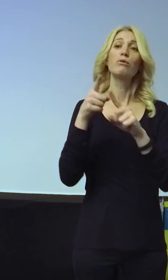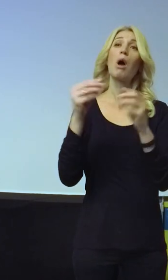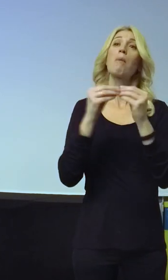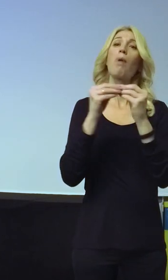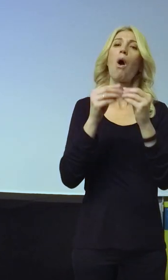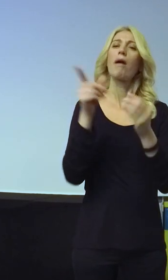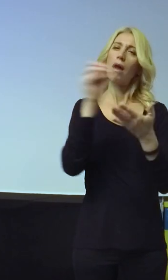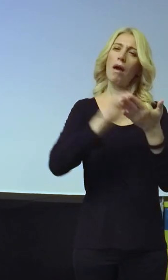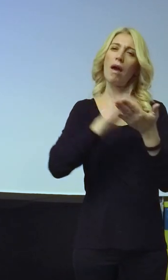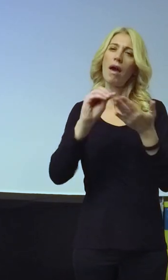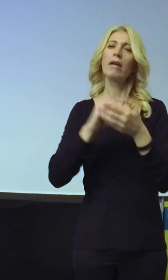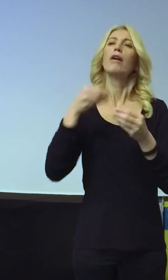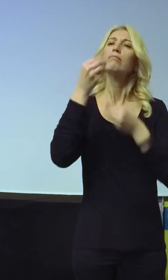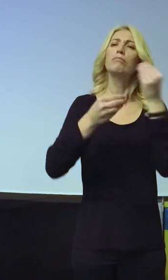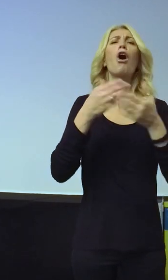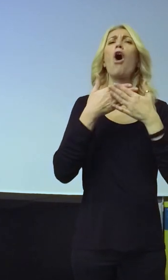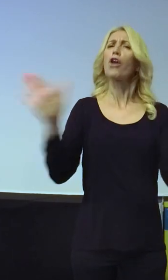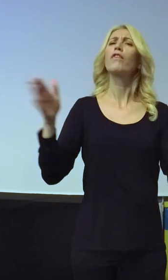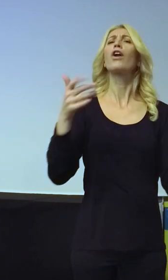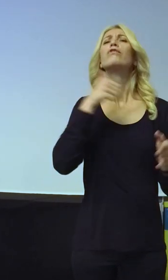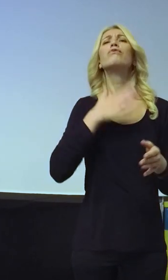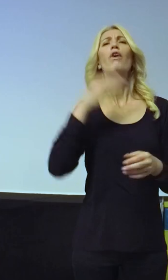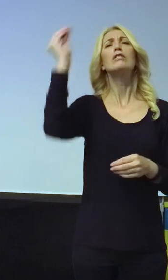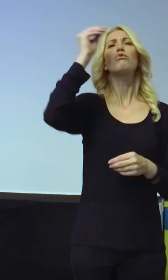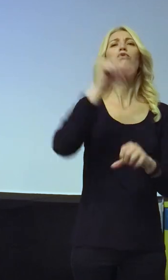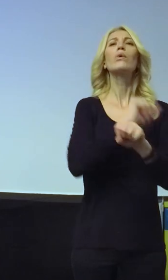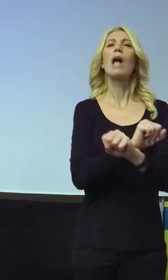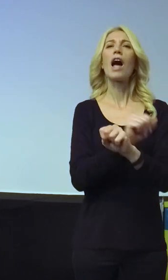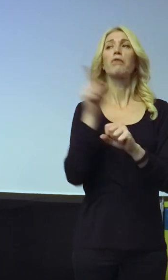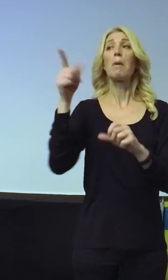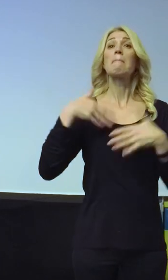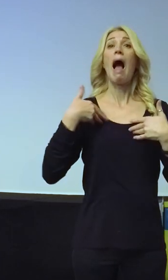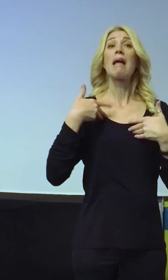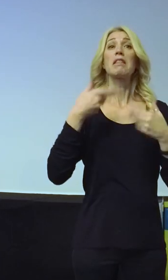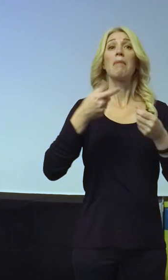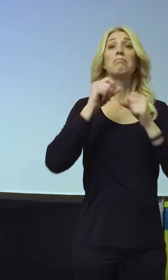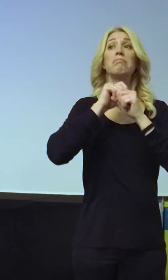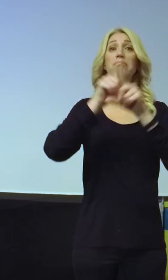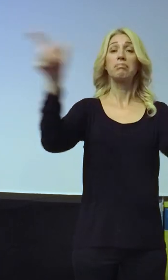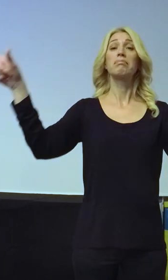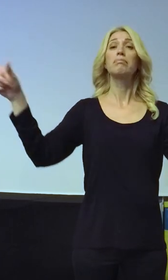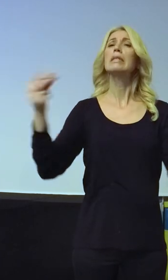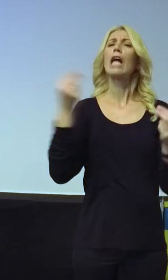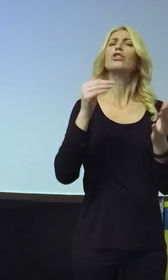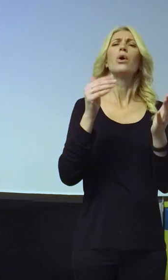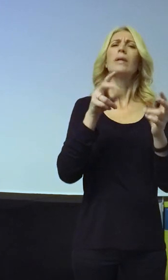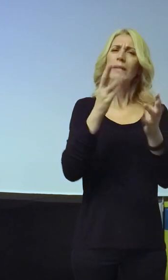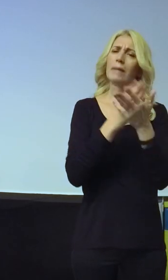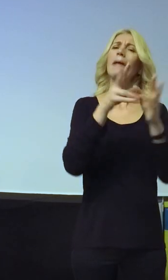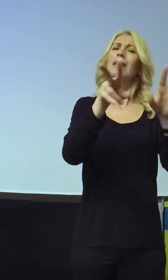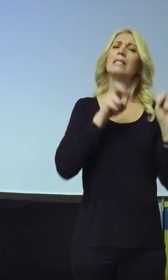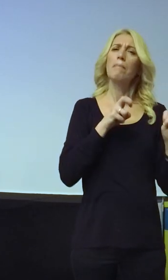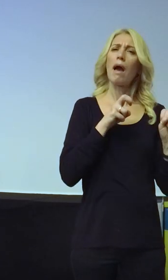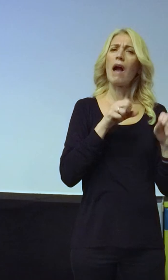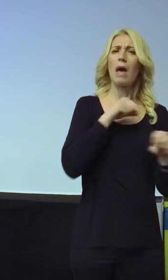otvoreno govori o ovoj temi i o svom iskustvu u zatvoru. On će mladima, nadam se, večera spreneti poruku zašto je dobro da se klone nasilja i